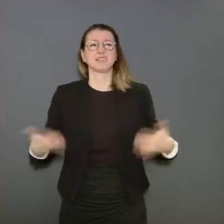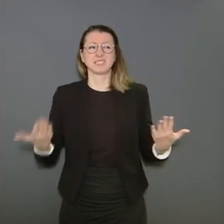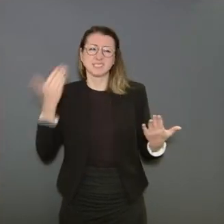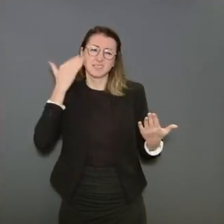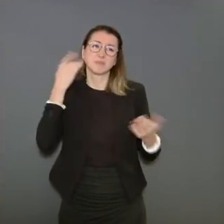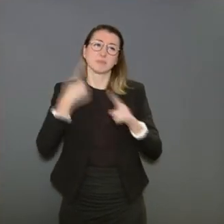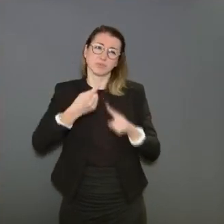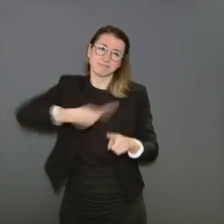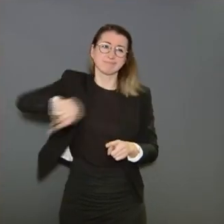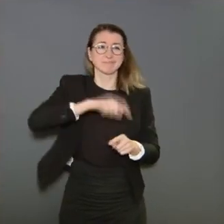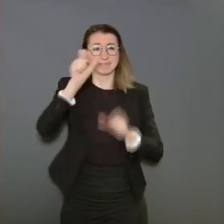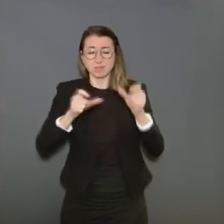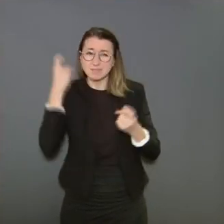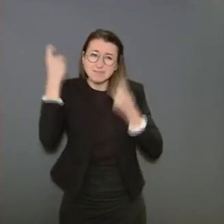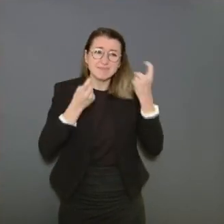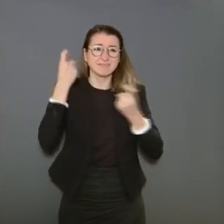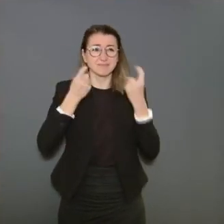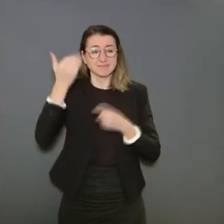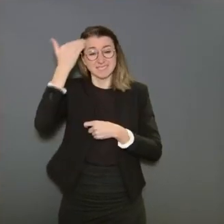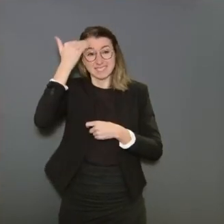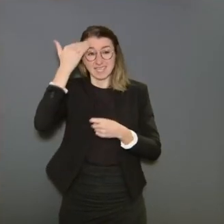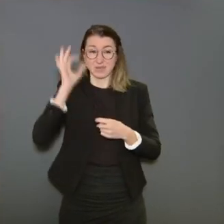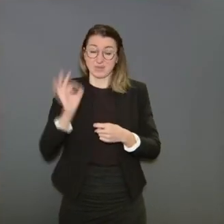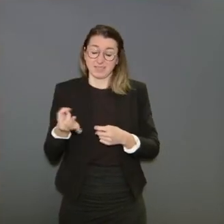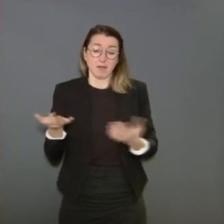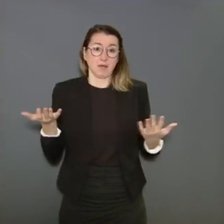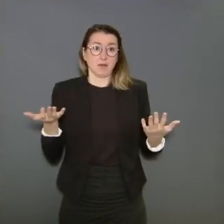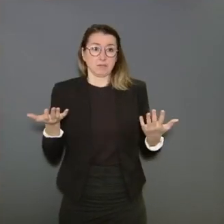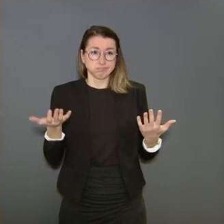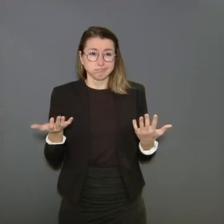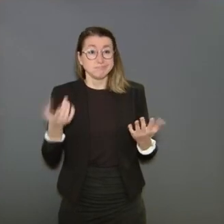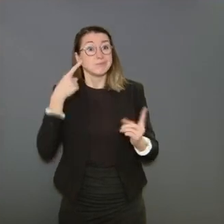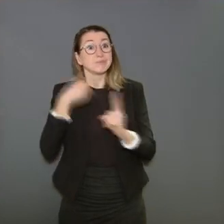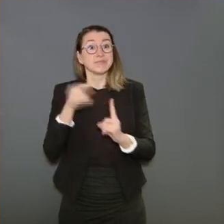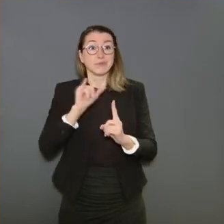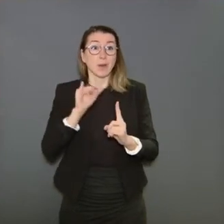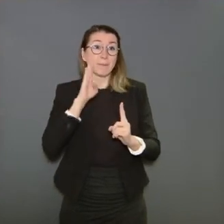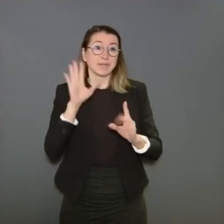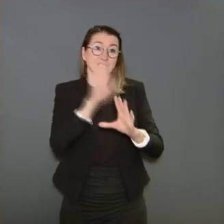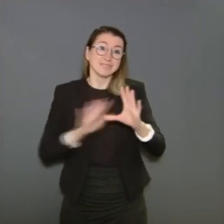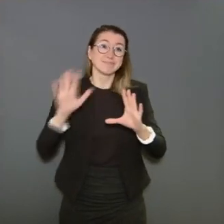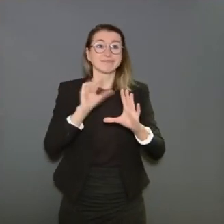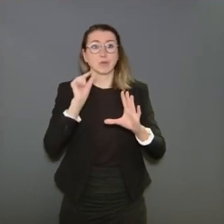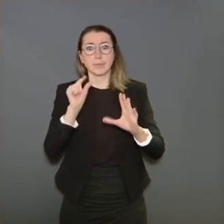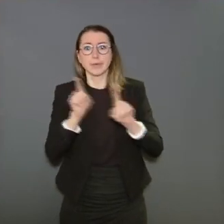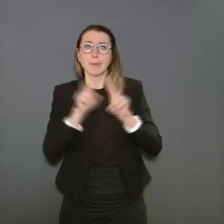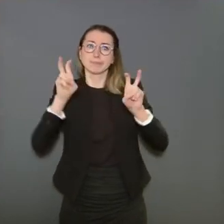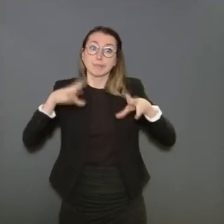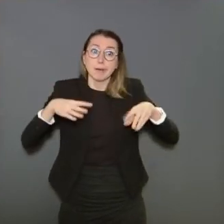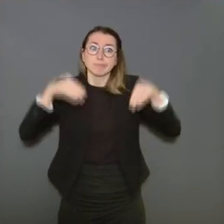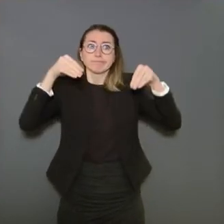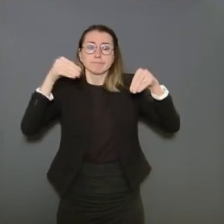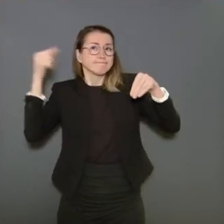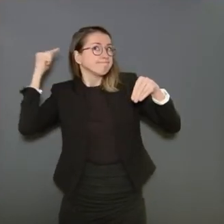questions par rapport à cela. Mais en fait, nous appuyons le buton pause pour un objectif. Et cet